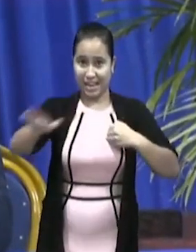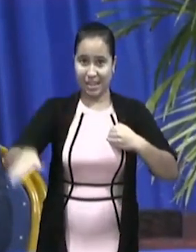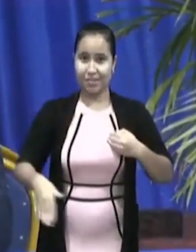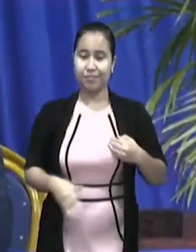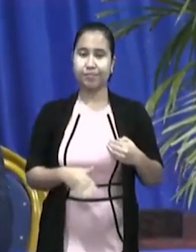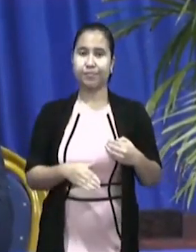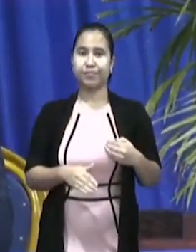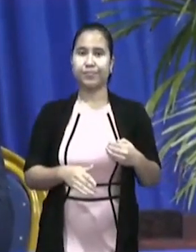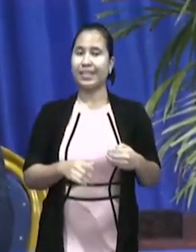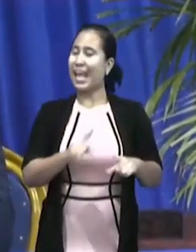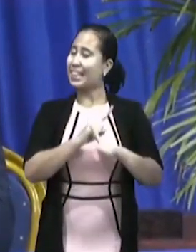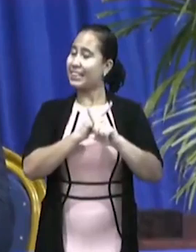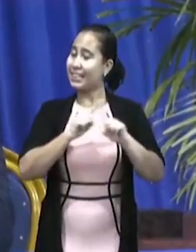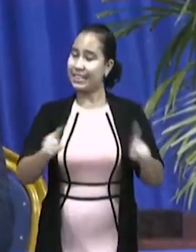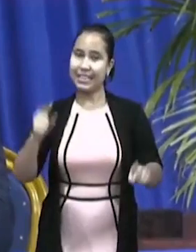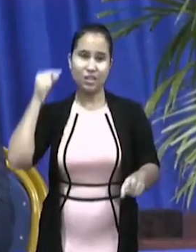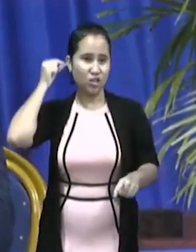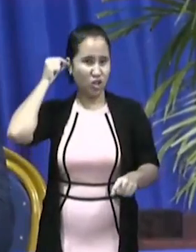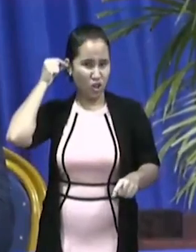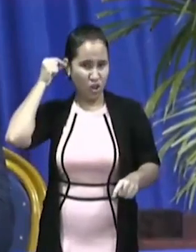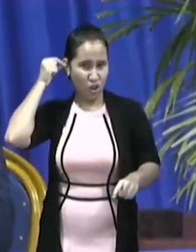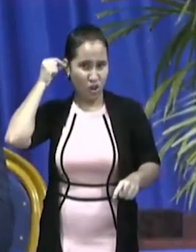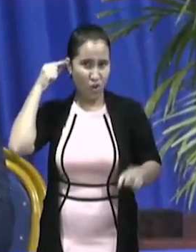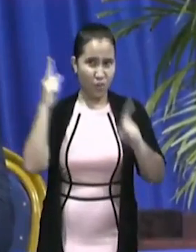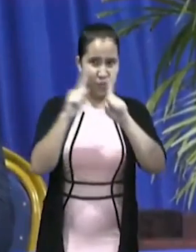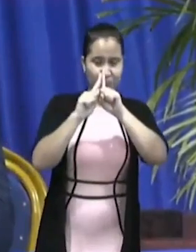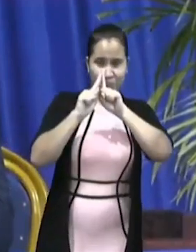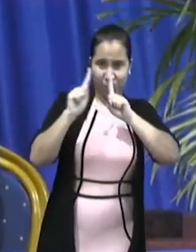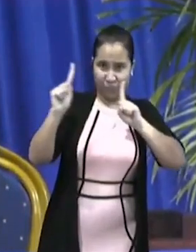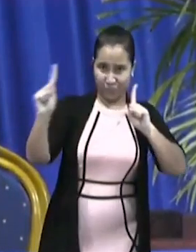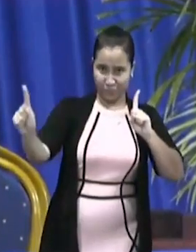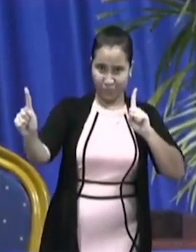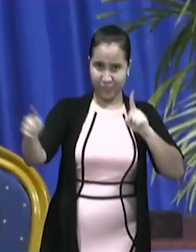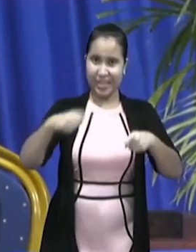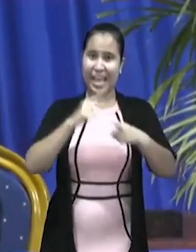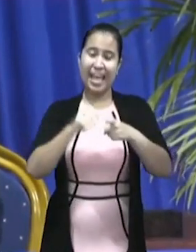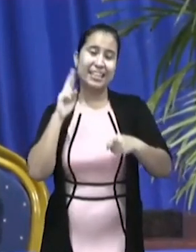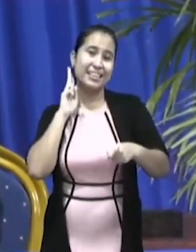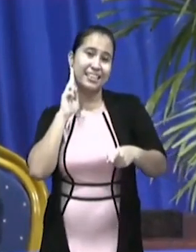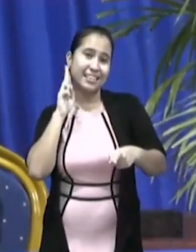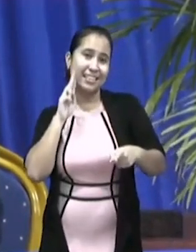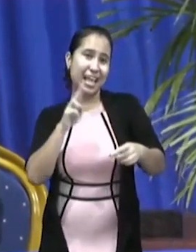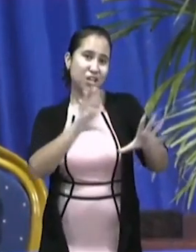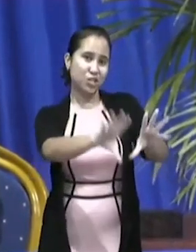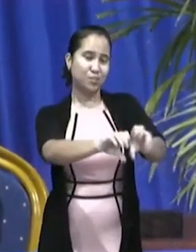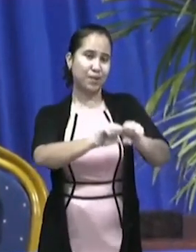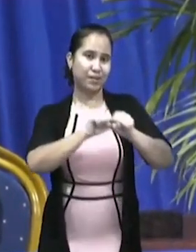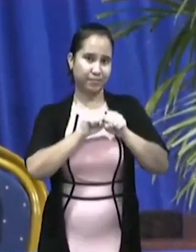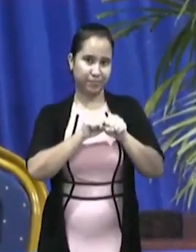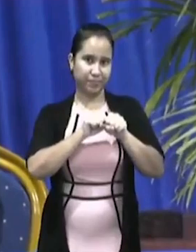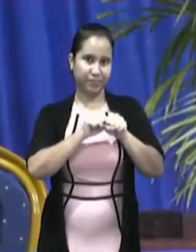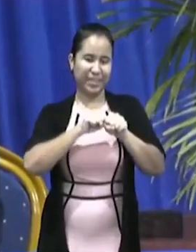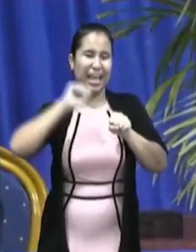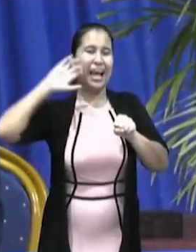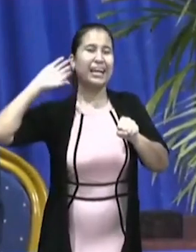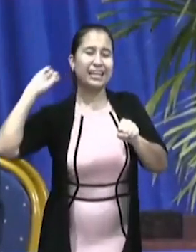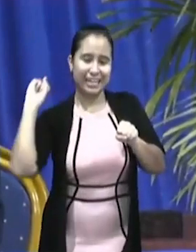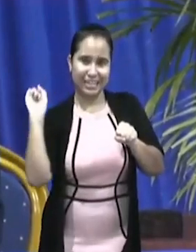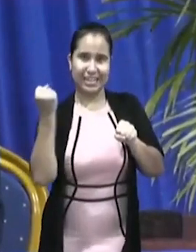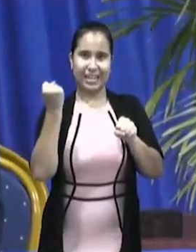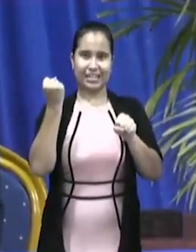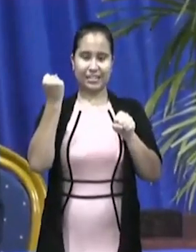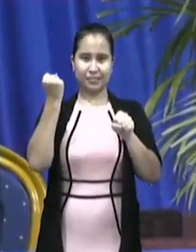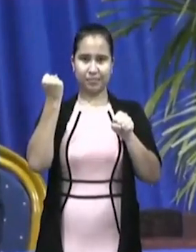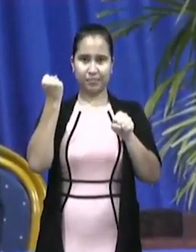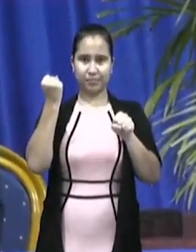het niet opvolgen van de social distancing en hygiëne maatregelen, is het mogelijk dat wanneer